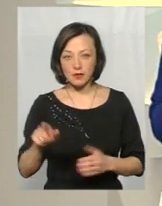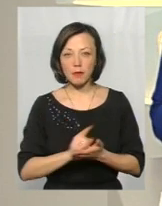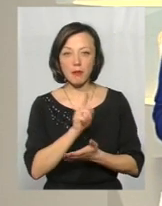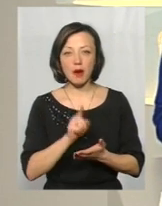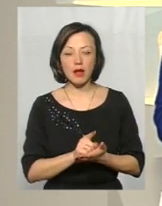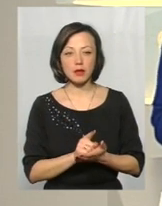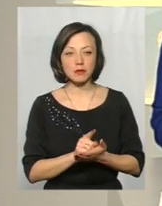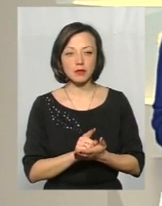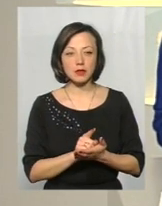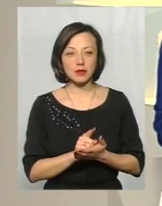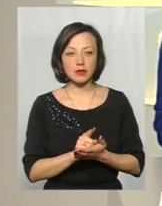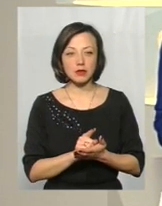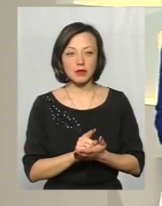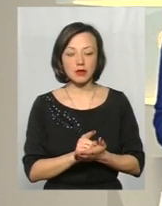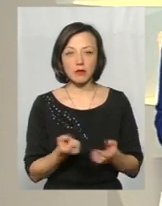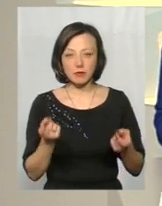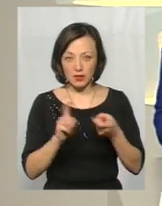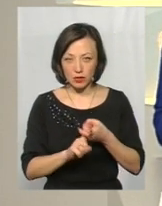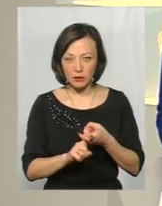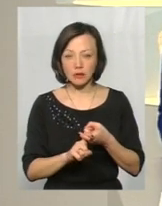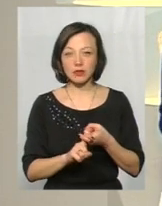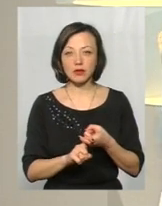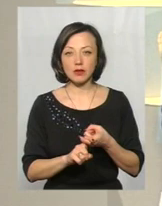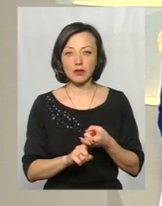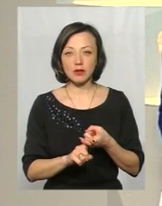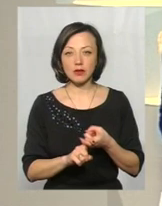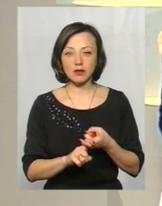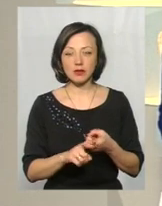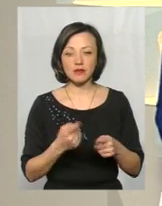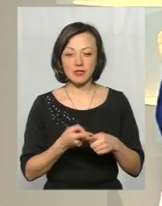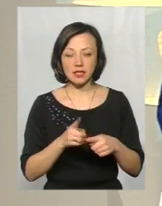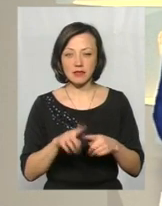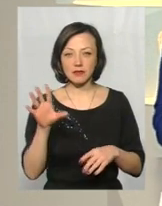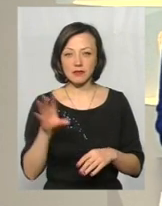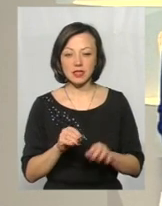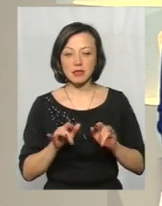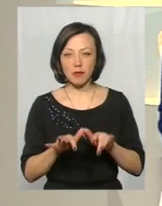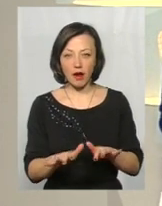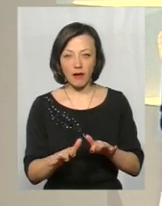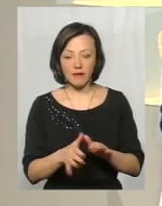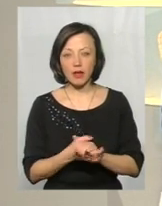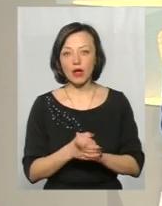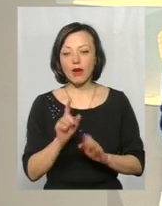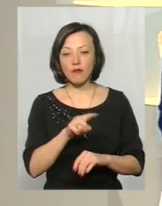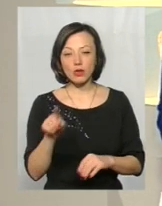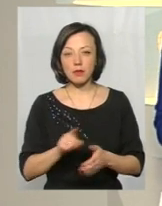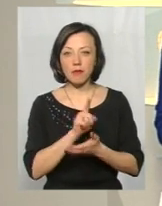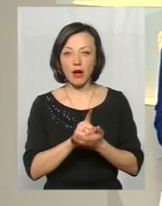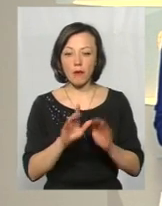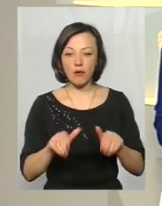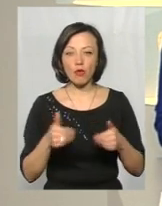мати дотичну, насправді, місію у цій всій справі. Тобто, що вони мали б